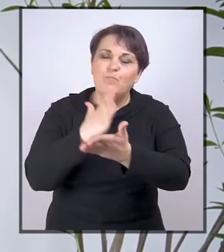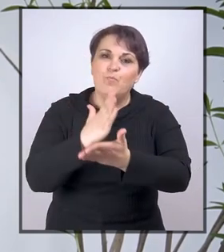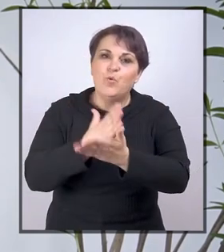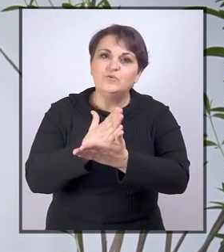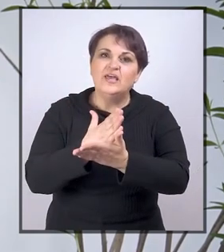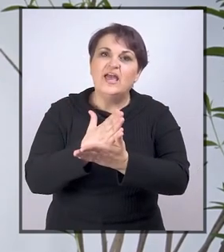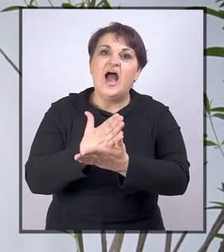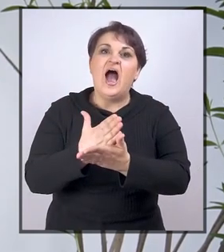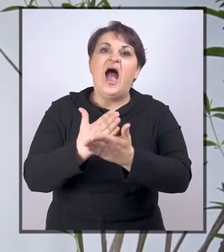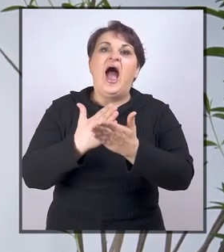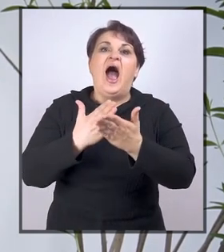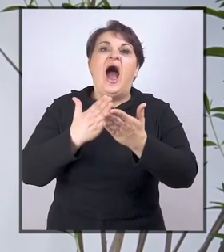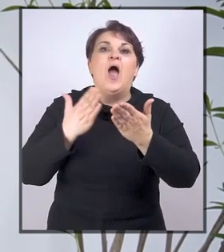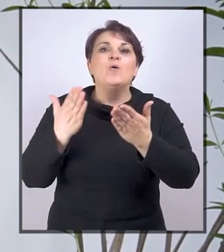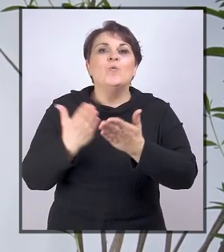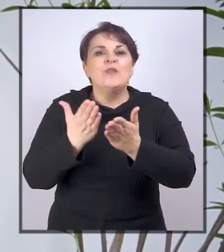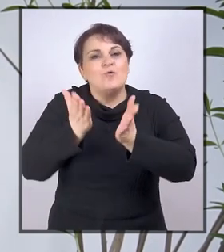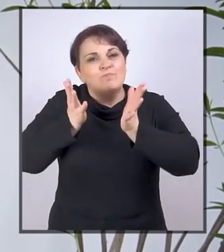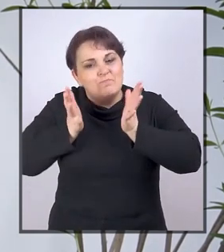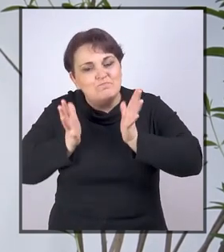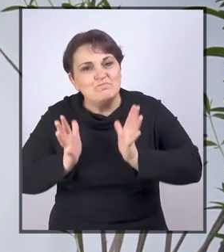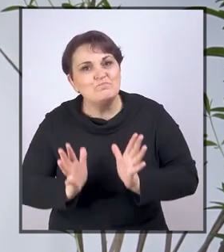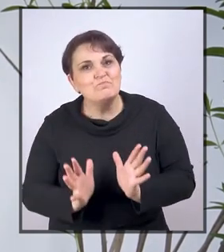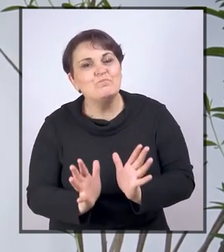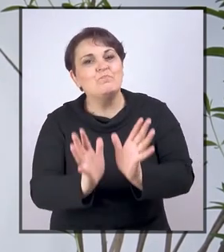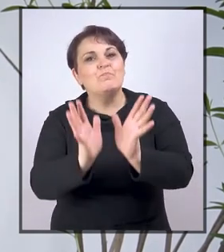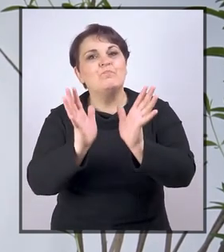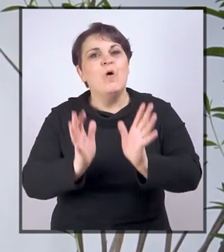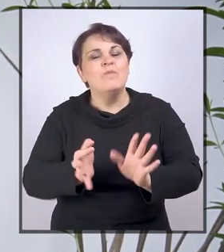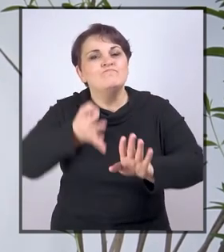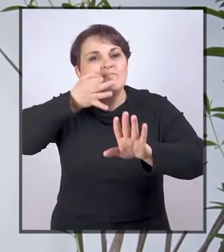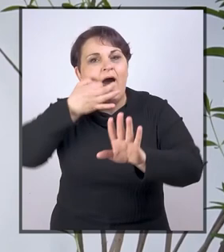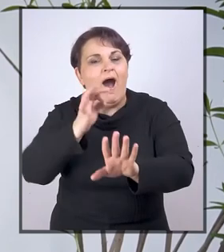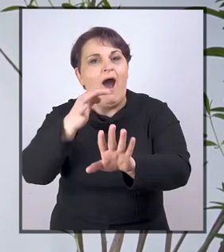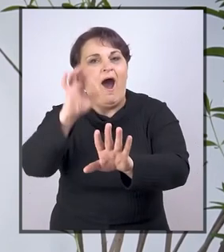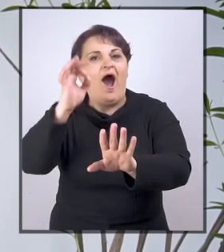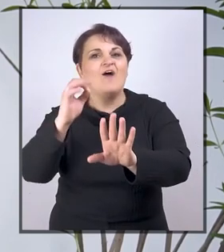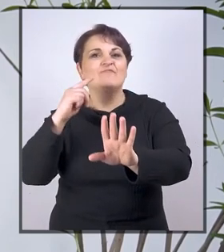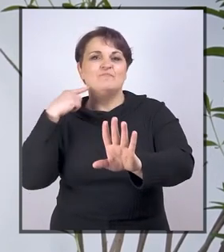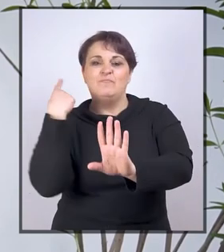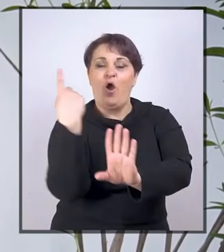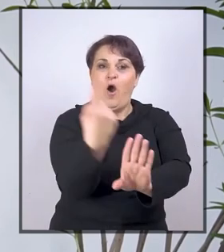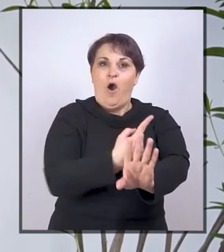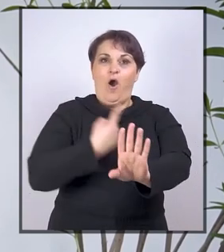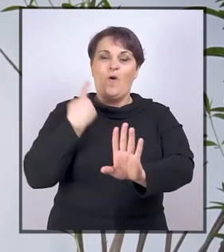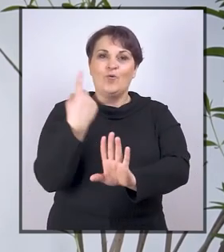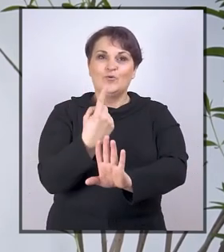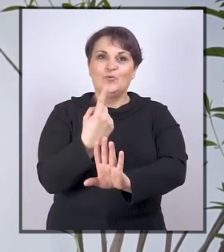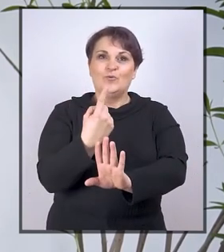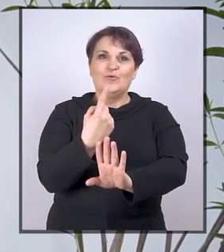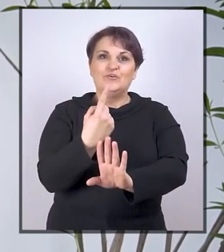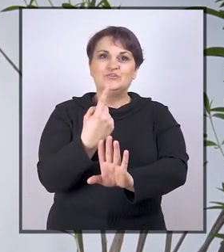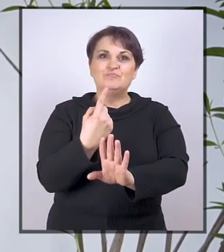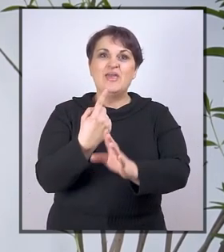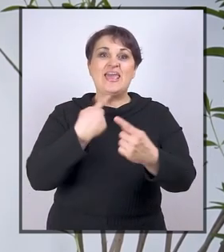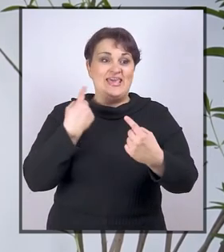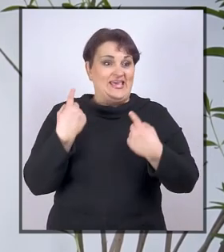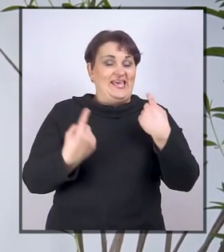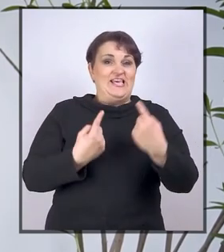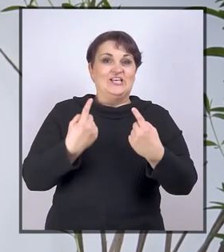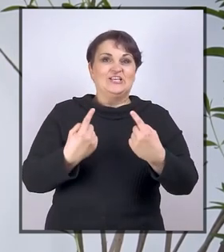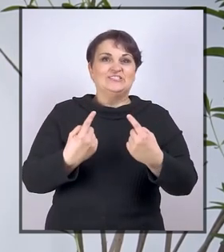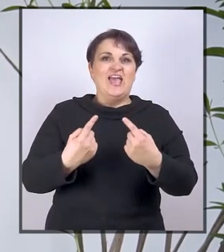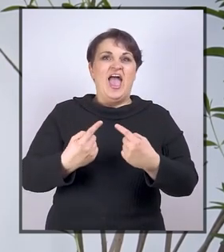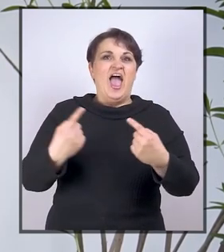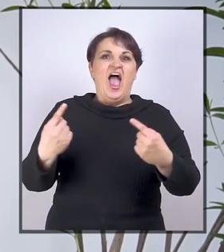odvija u nekom podsticajnom, afirmativnom okruženju i u